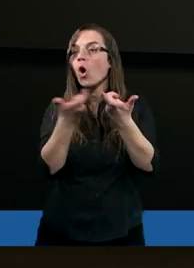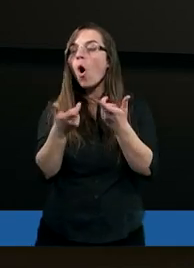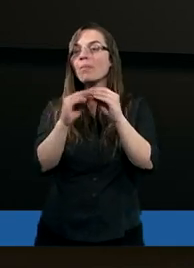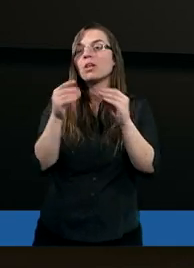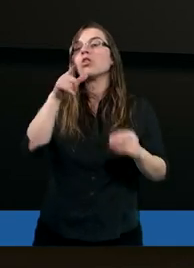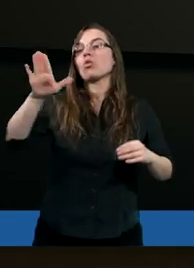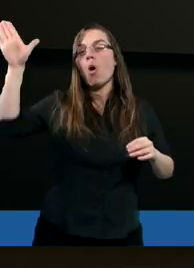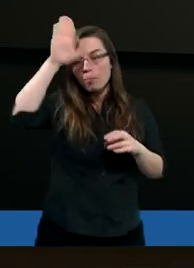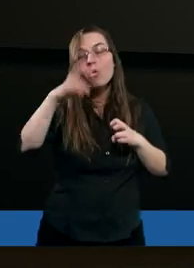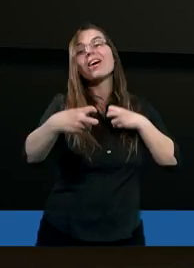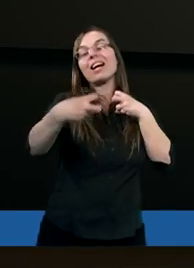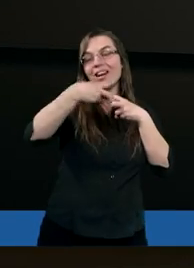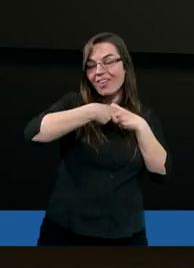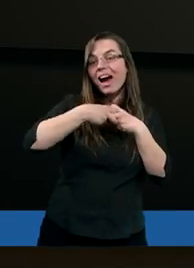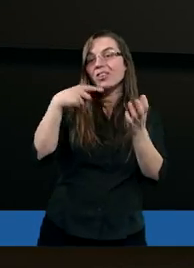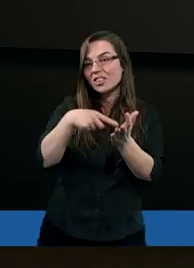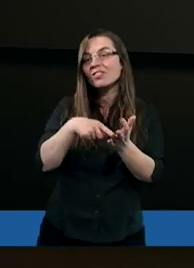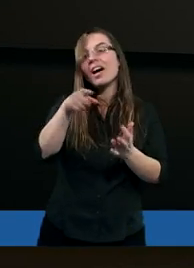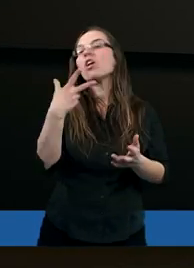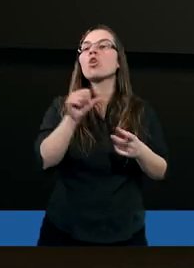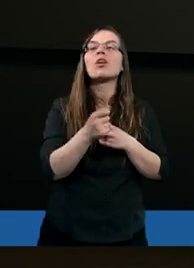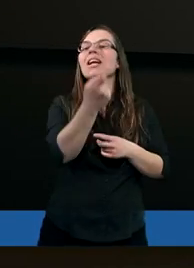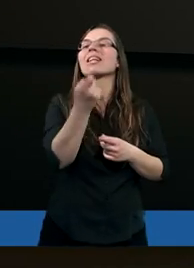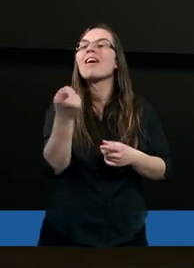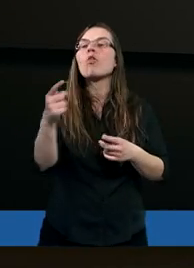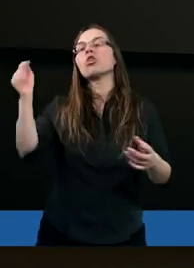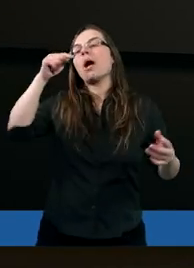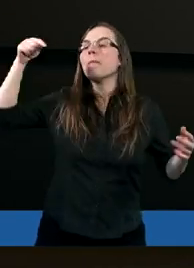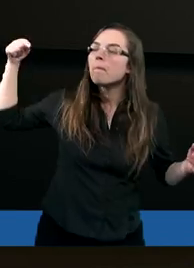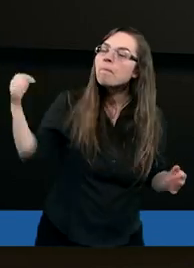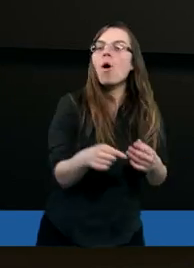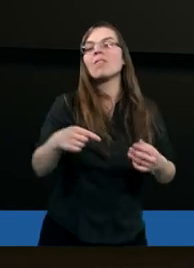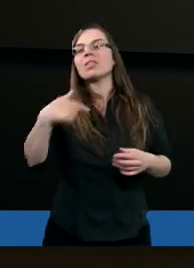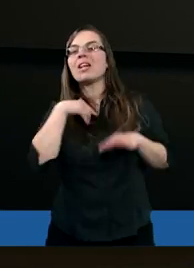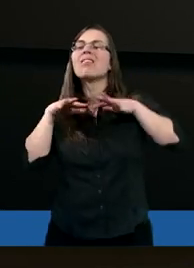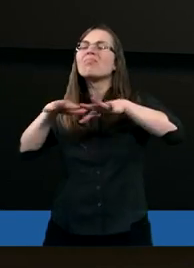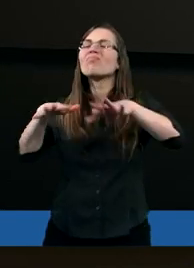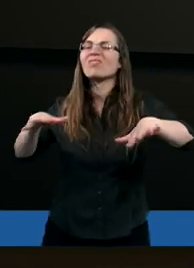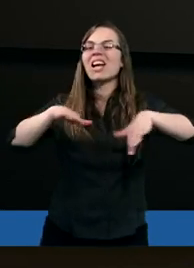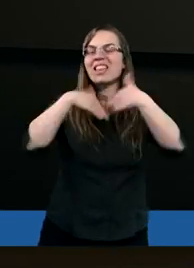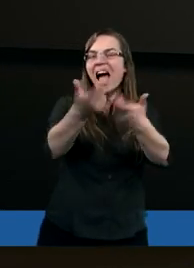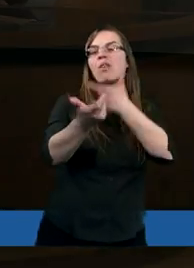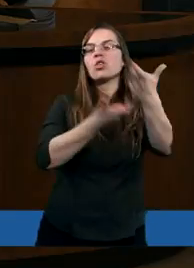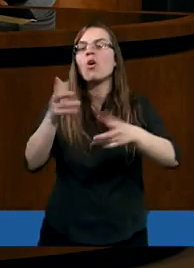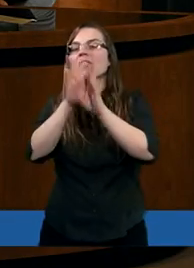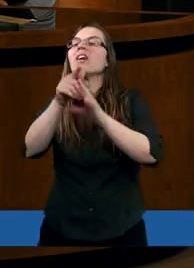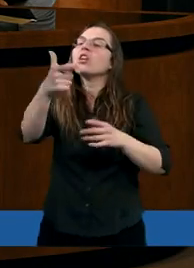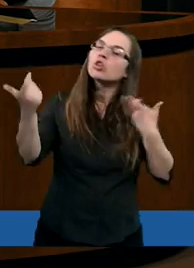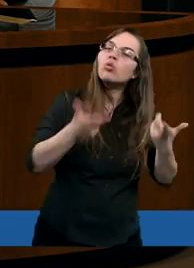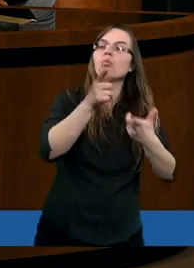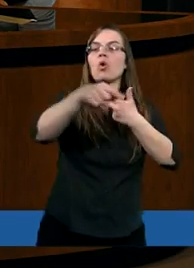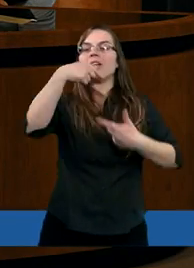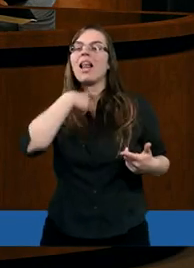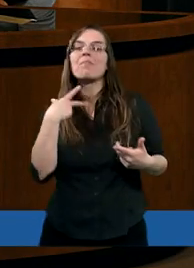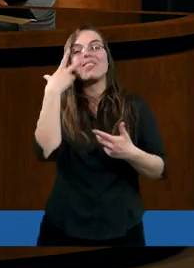To Bóg gwarantuje. To nie jest nawoływanie powinieneś, no popatrz, ja tyle dla Ciebie zrobiłem, zrób coś dla